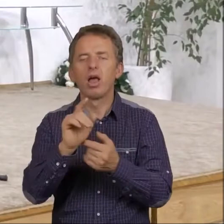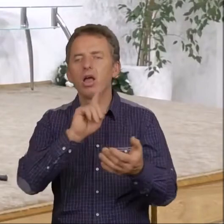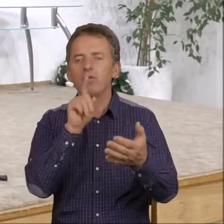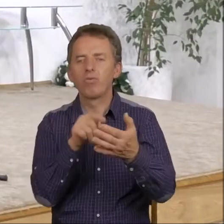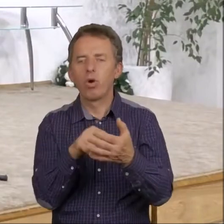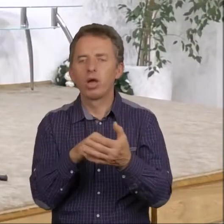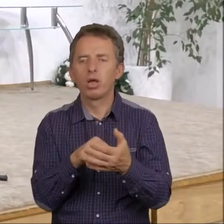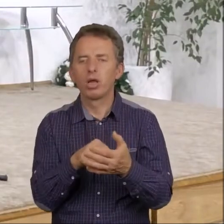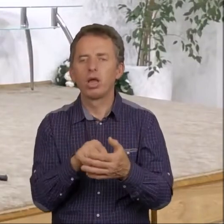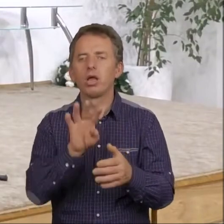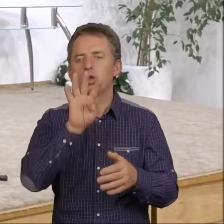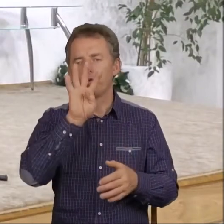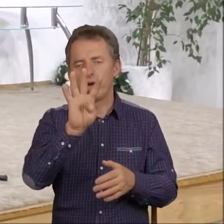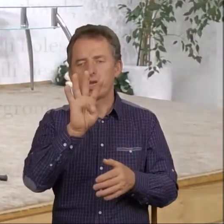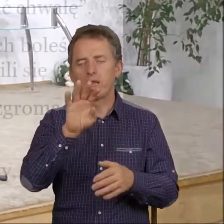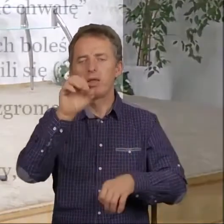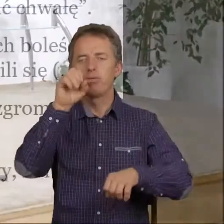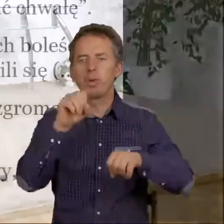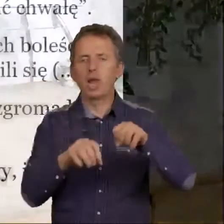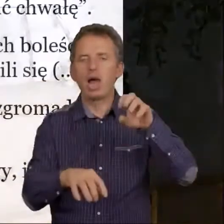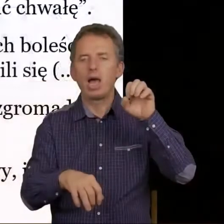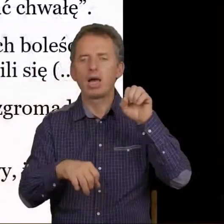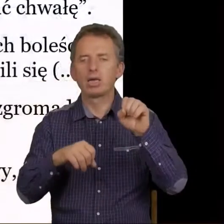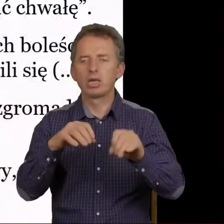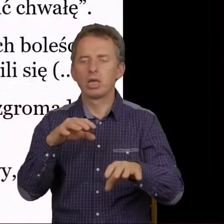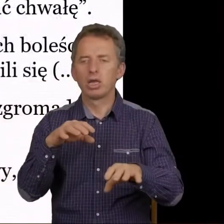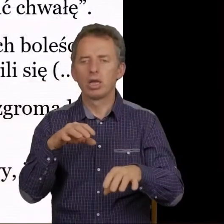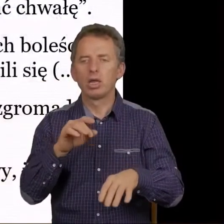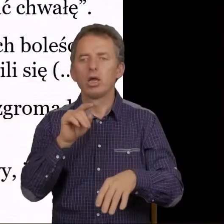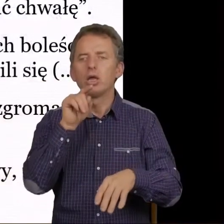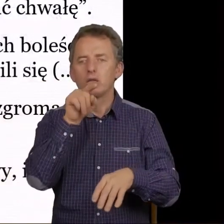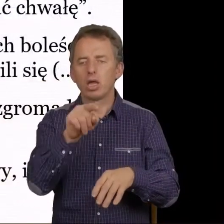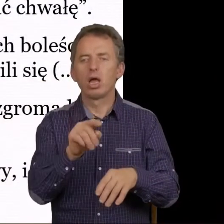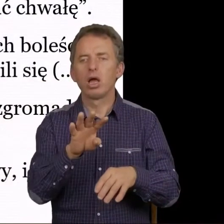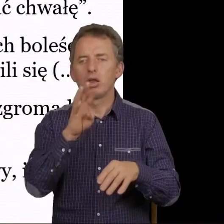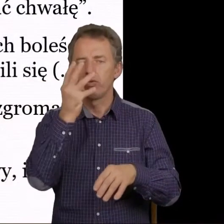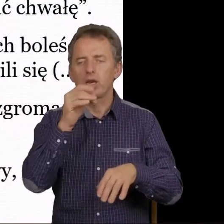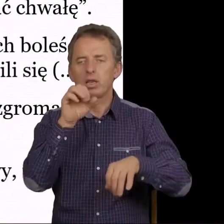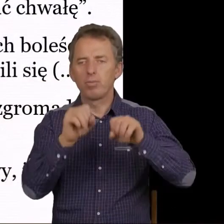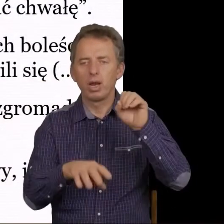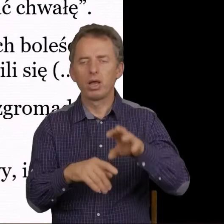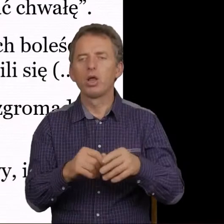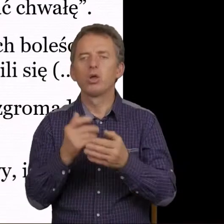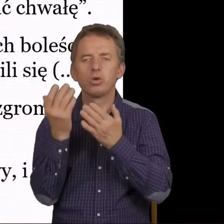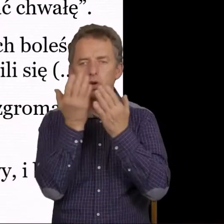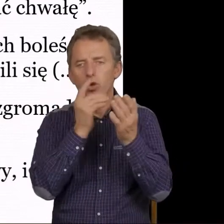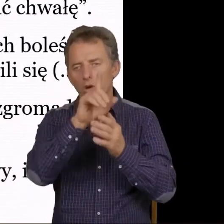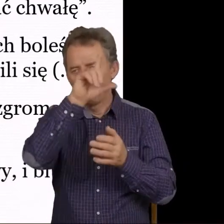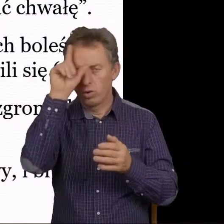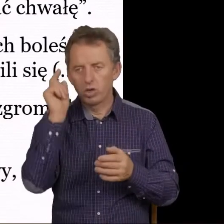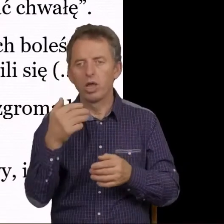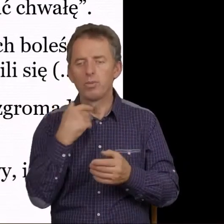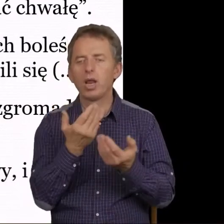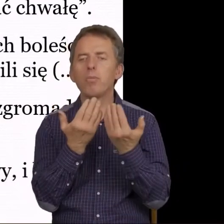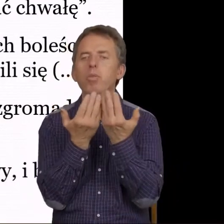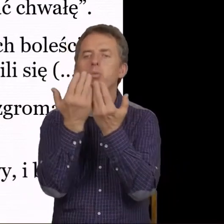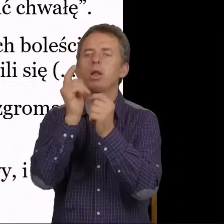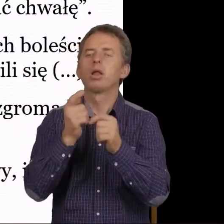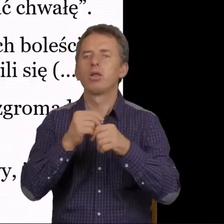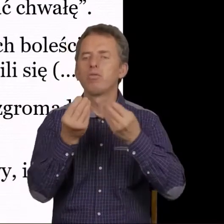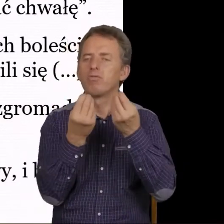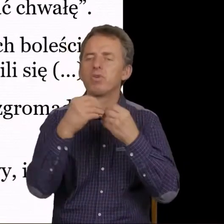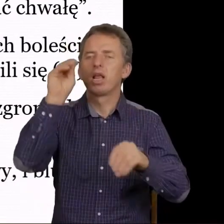od czwartej plagi. Tam w opisie czwartej plagi czytaliśmy, że ludzie byli popaleni wielkim